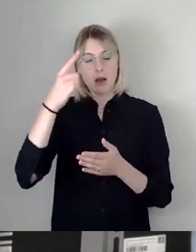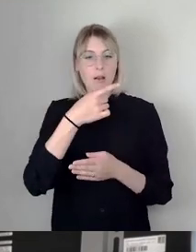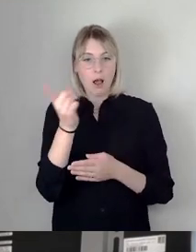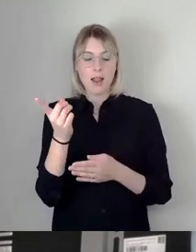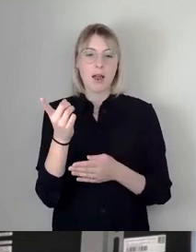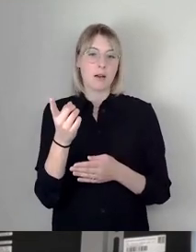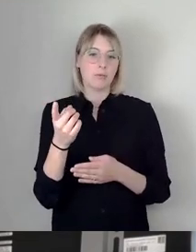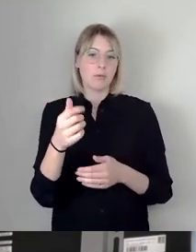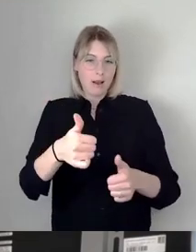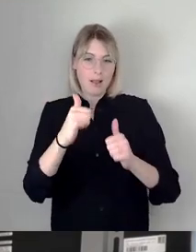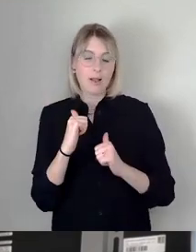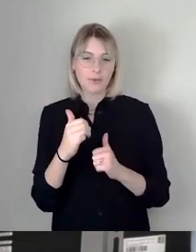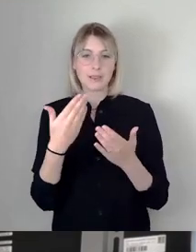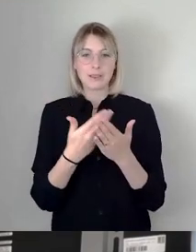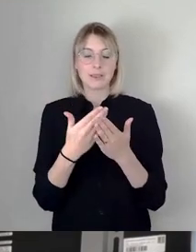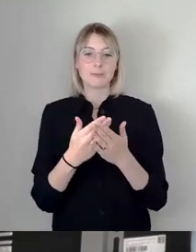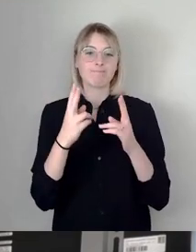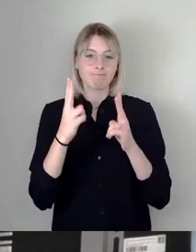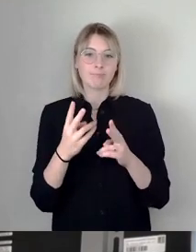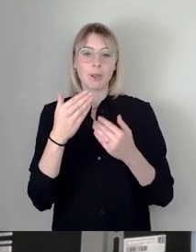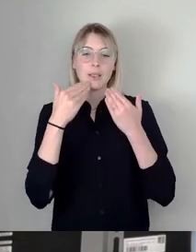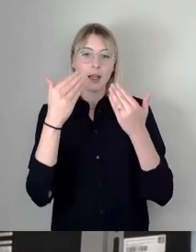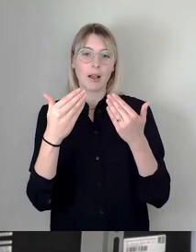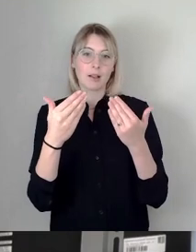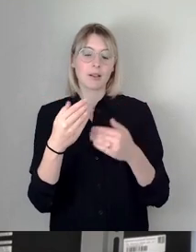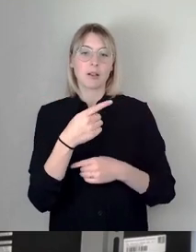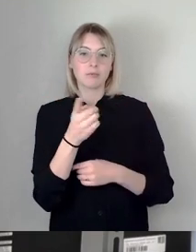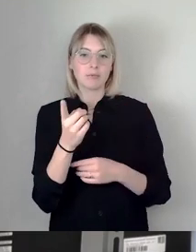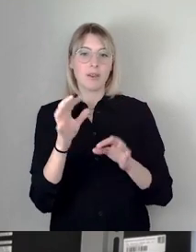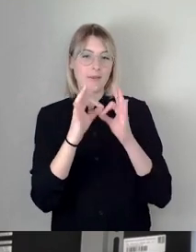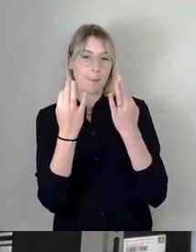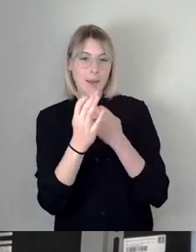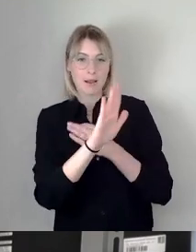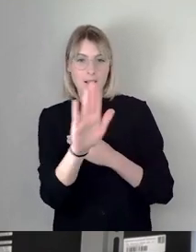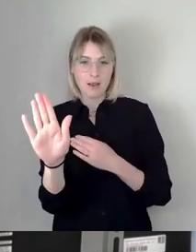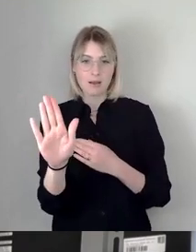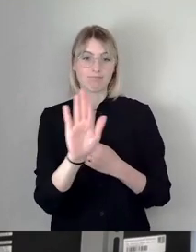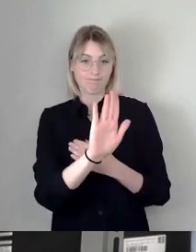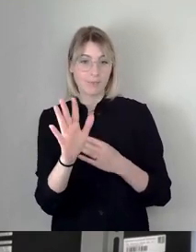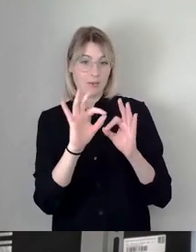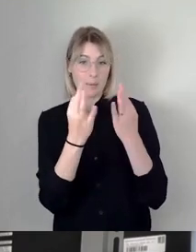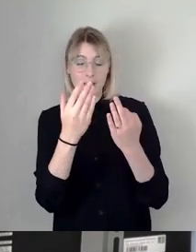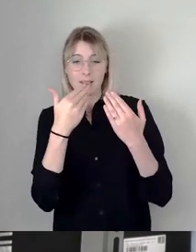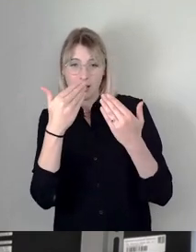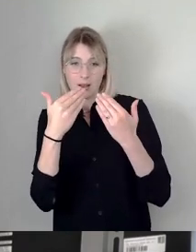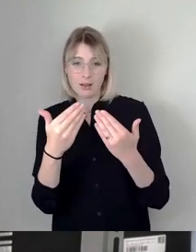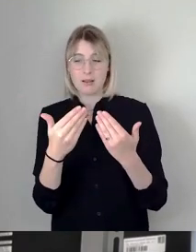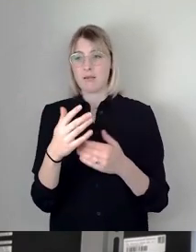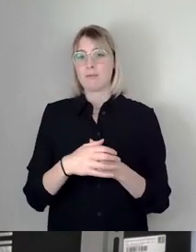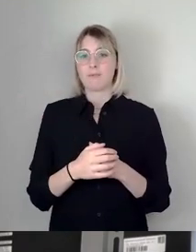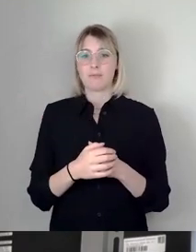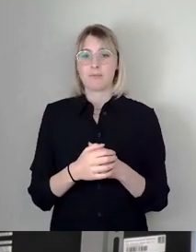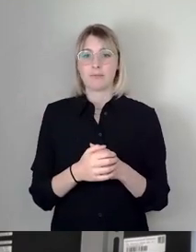Dank an dieser Stelle einmal den Familien, in denen Sie leben, den Kindern, die auf ihre Mütter und Väter verzichten, den